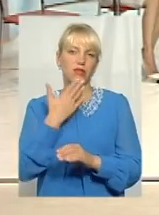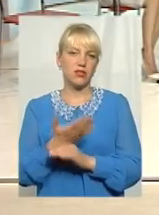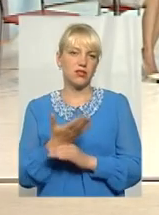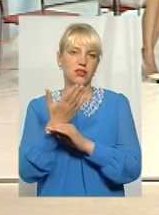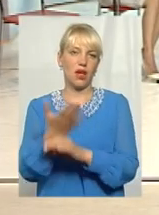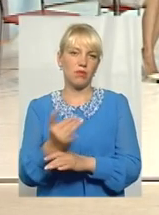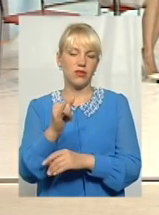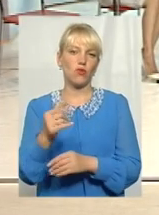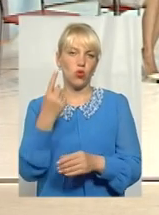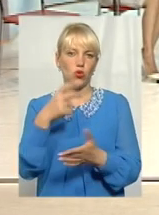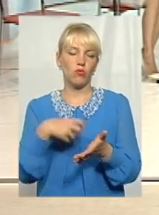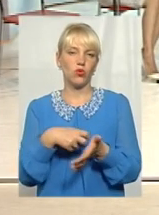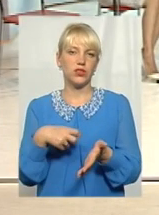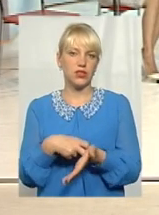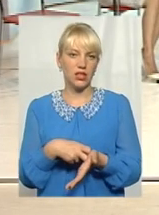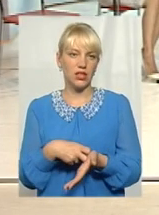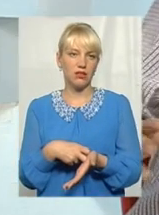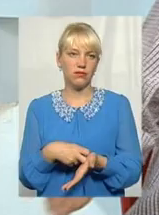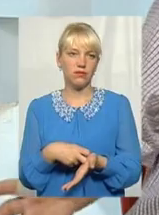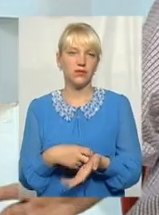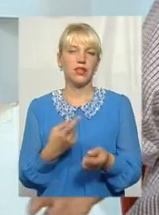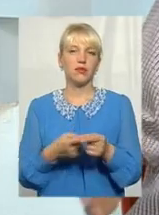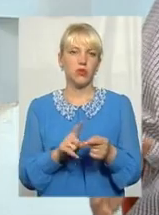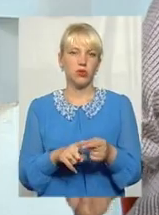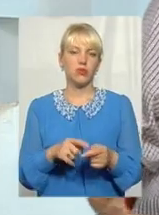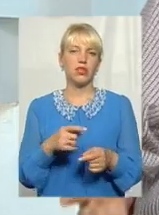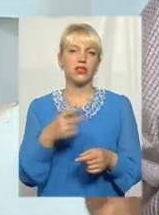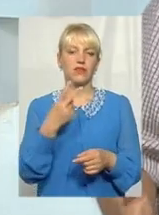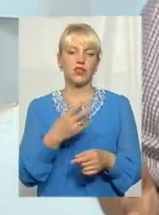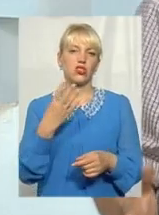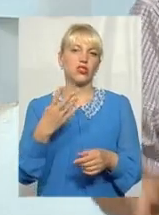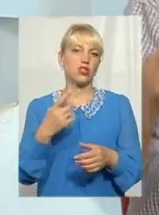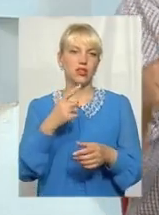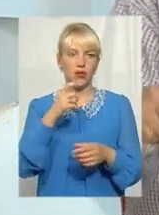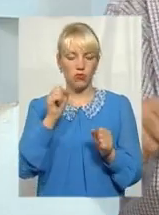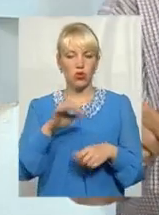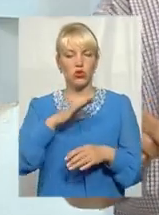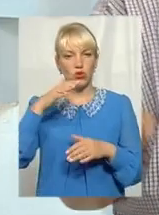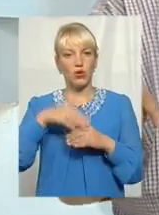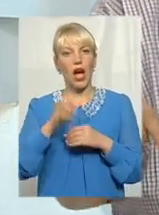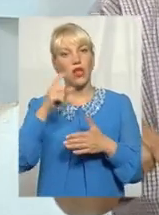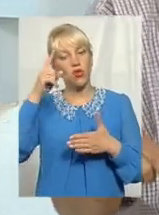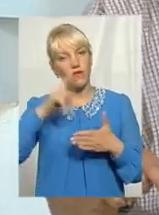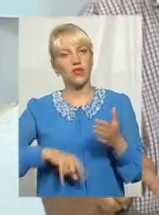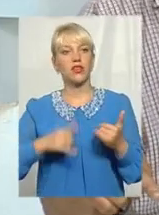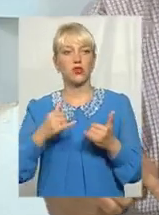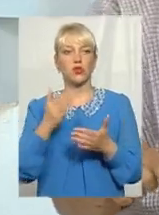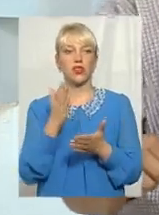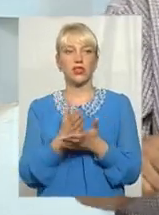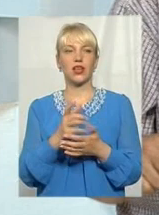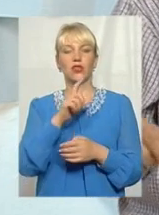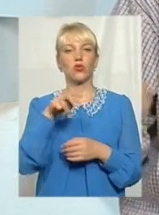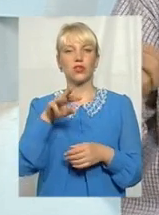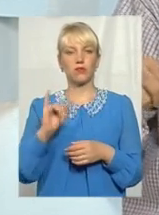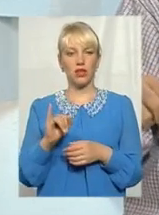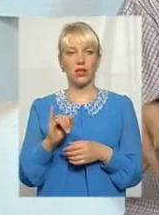одному листі, причом з них 24 таких, що неможливо зрозуміти. Але довіри, насправді, на сьогодні є до засобів маси